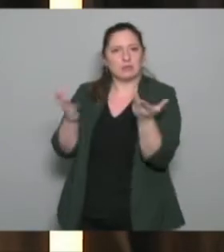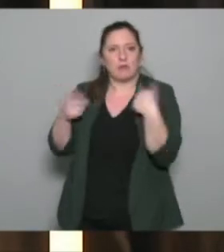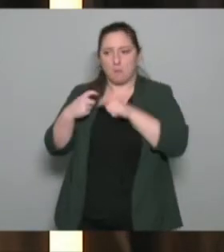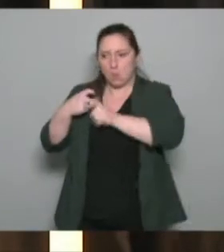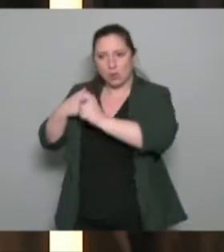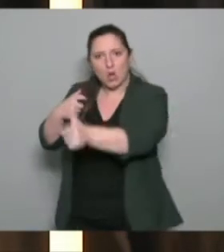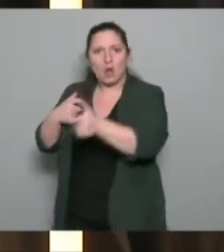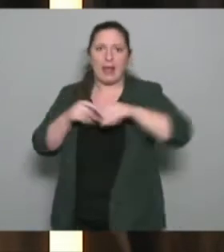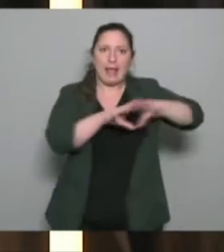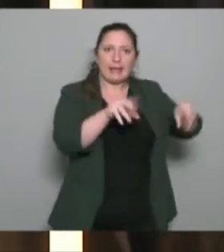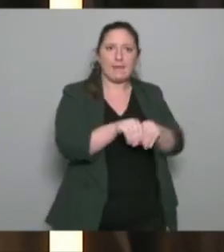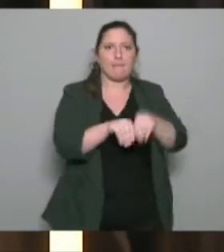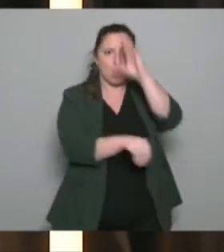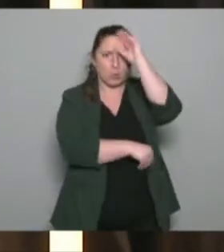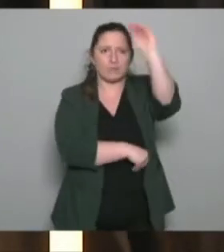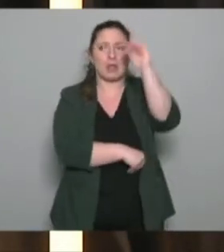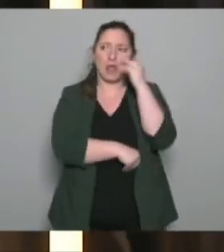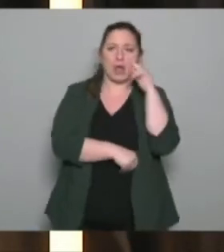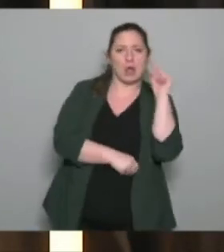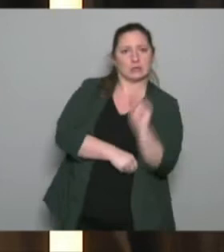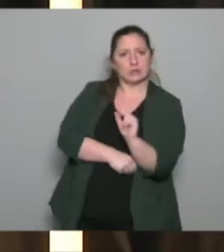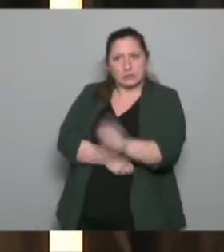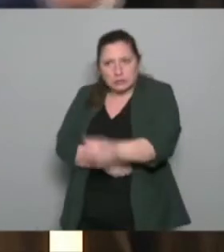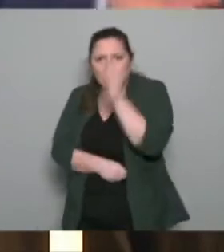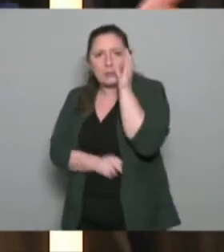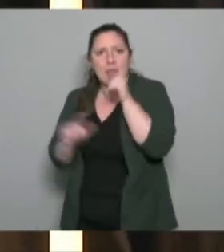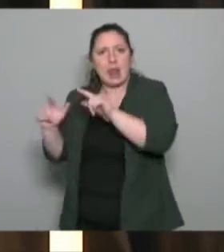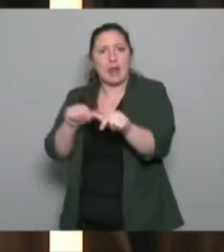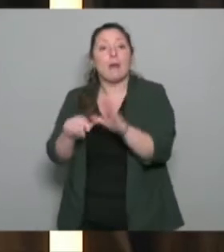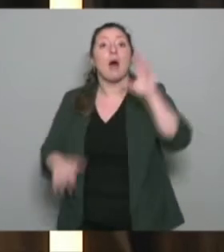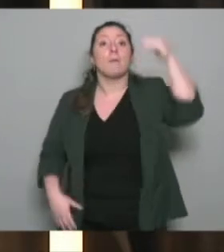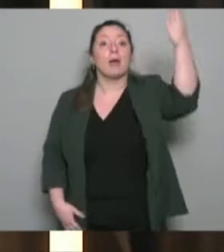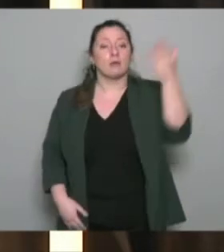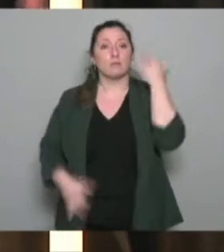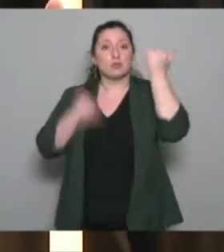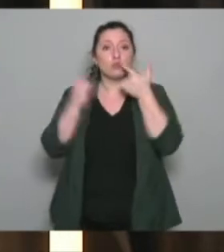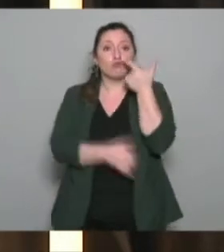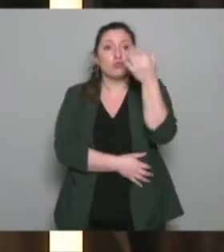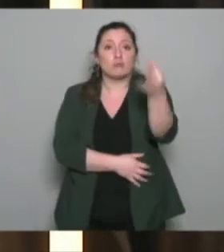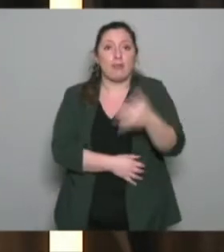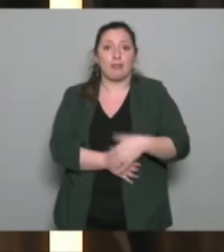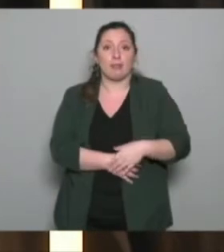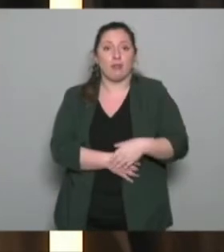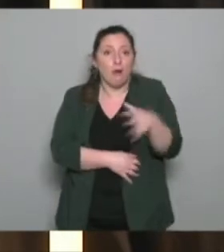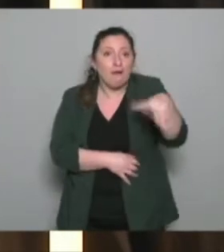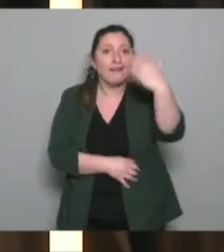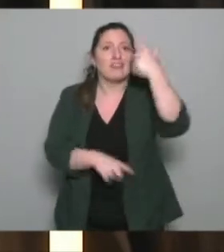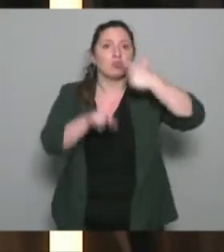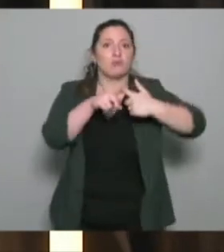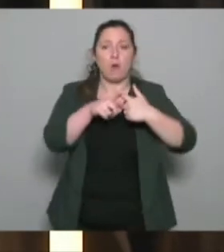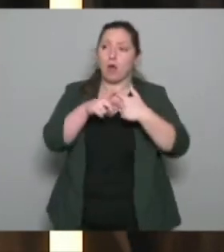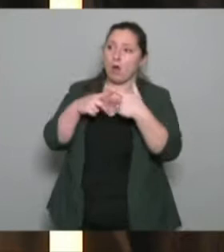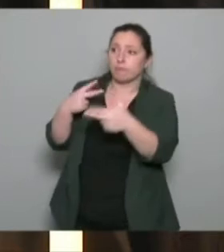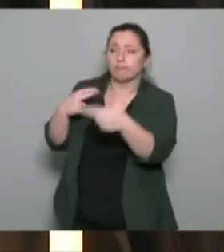une équipe tout autour, mais après ? Qu'est-ce qu'elles font les personnes quand elles ont fait leurs 15 séances ? Qu'est-ce qui se passe après ?